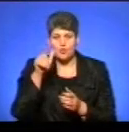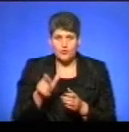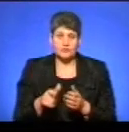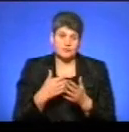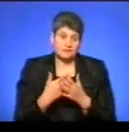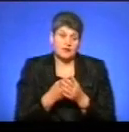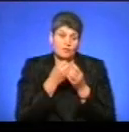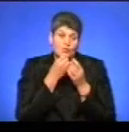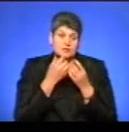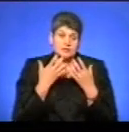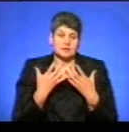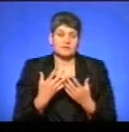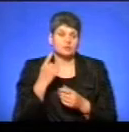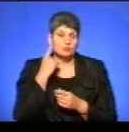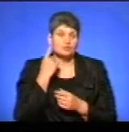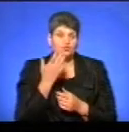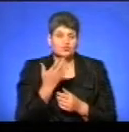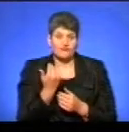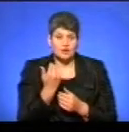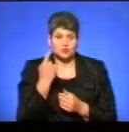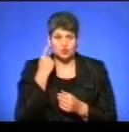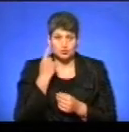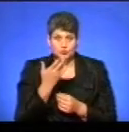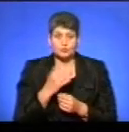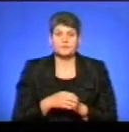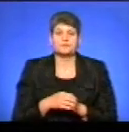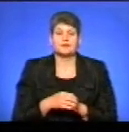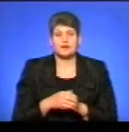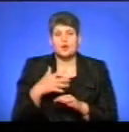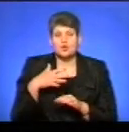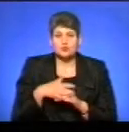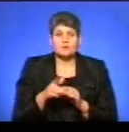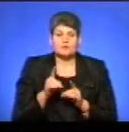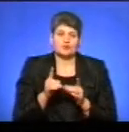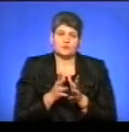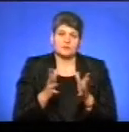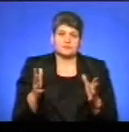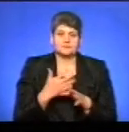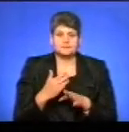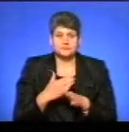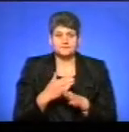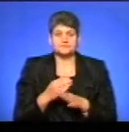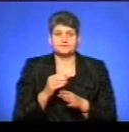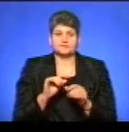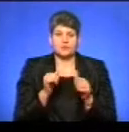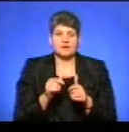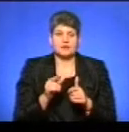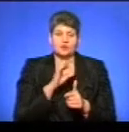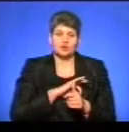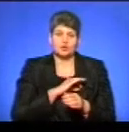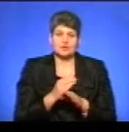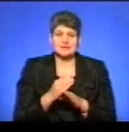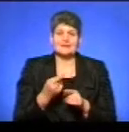позитивно. Зараз почуємо вашу думку і розуміємо, що також левова частка формування дохідної частини – це, звісно,